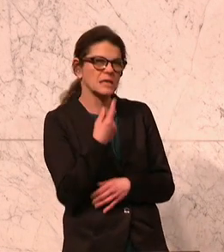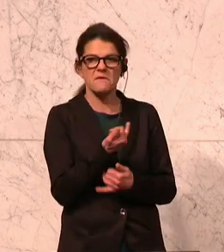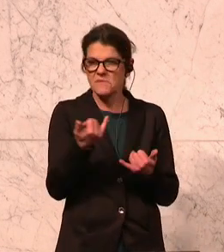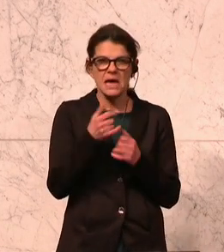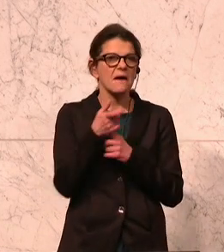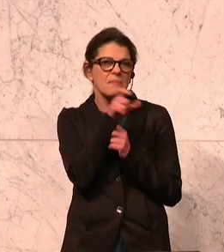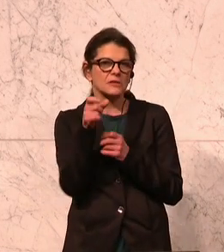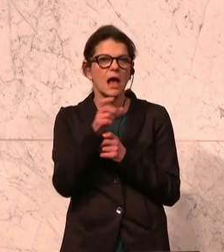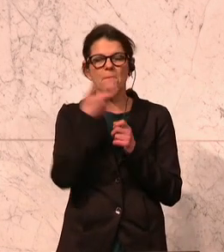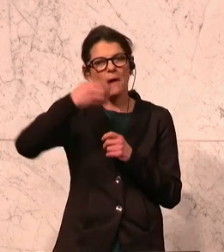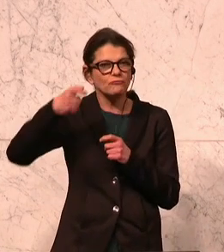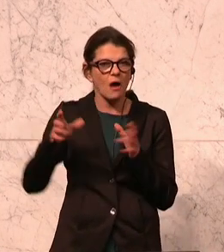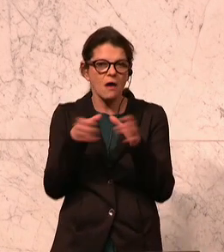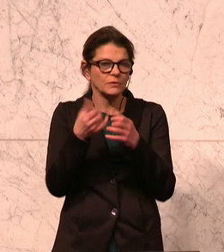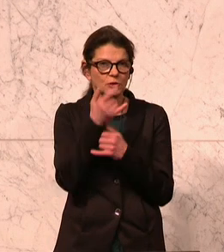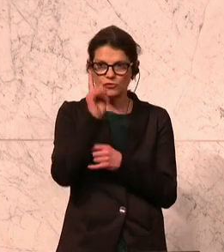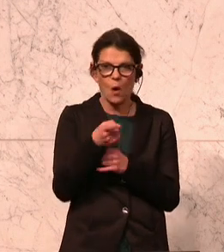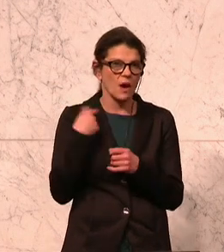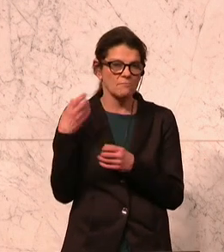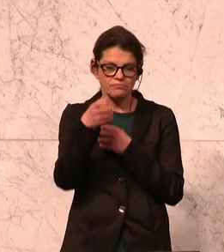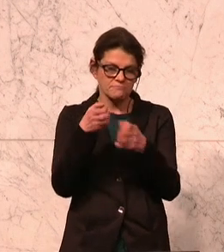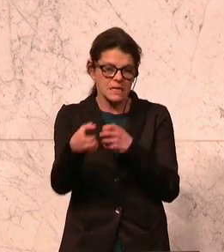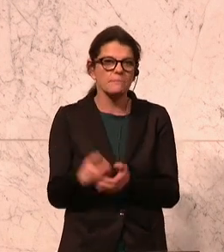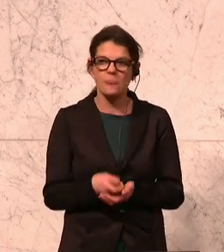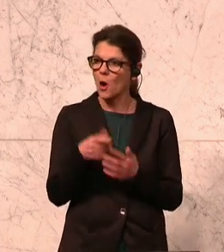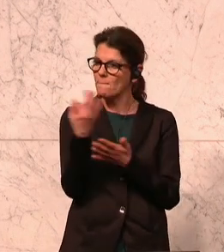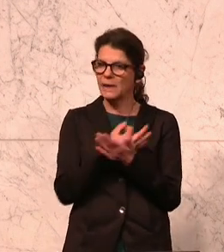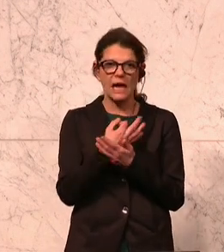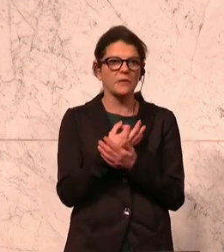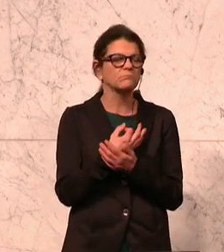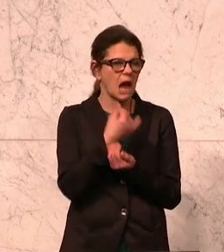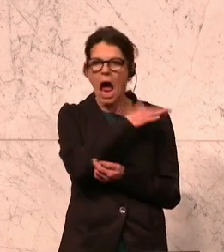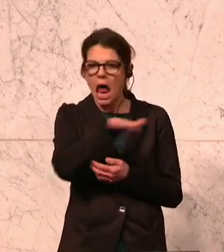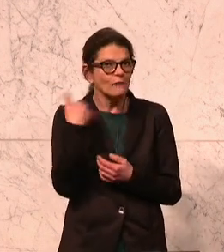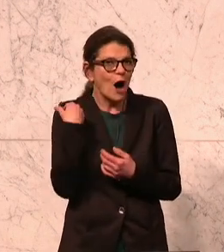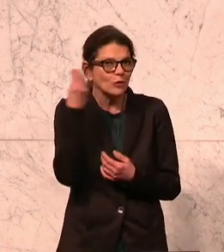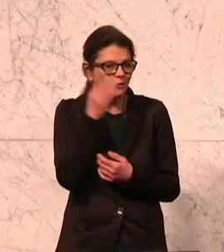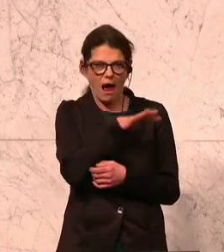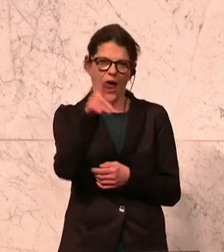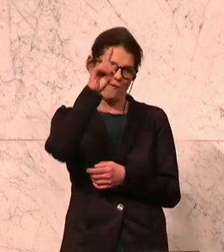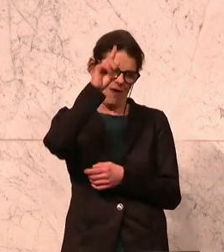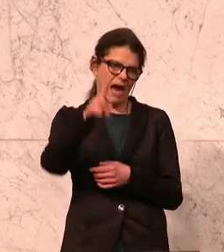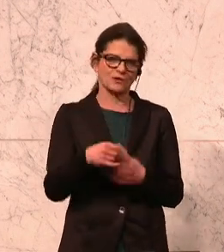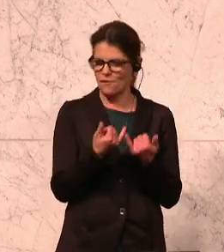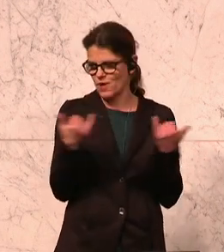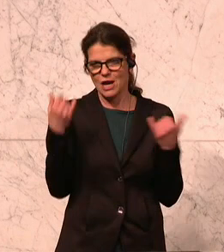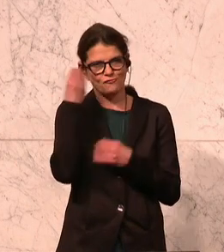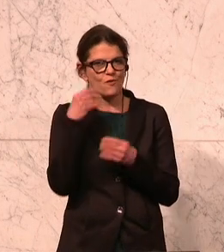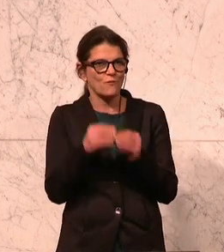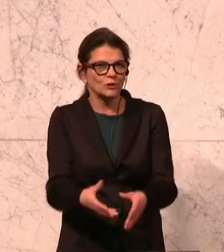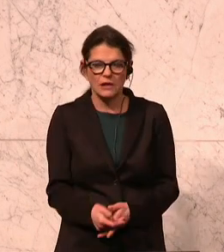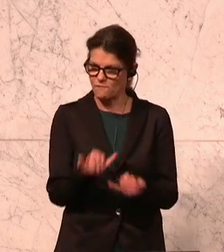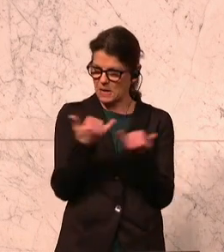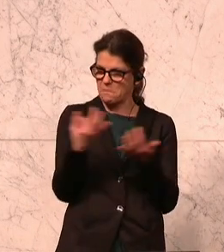Nationalmannschaft aufstellen soll. Bei der Bildung, weil jeder und jede in der Schule war, glaubt zu wissen, wie Schule geht, wie